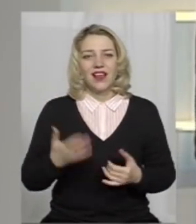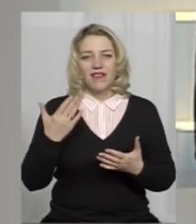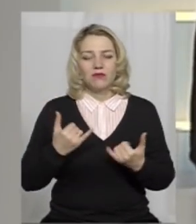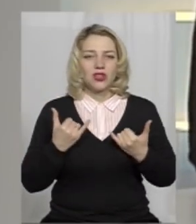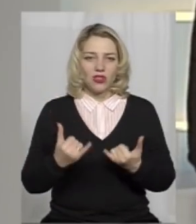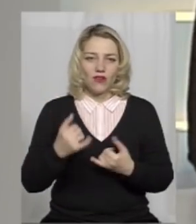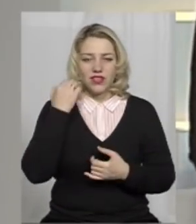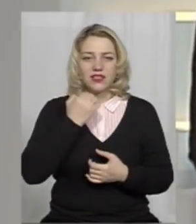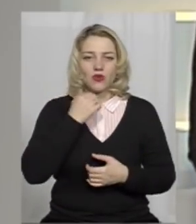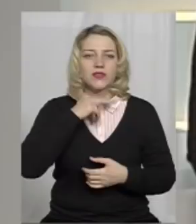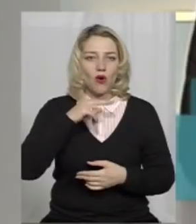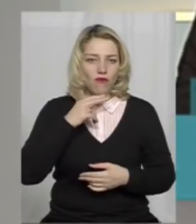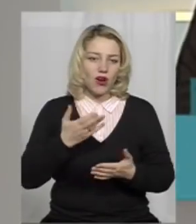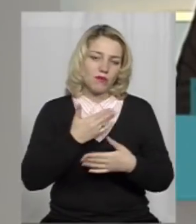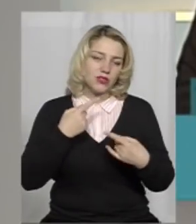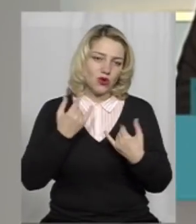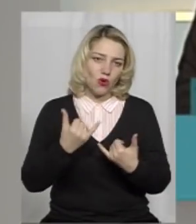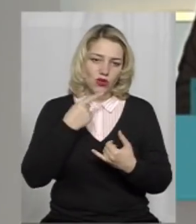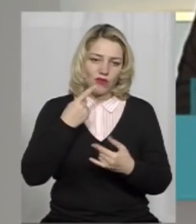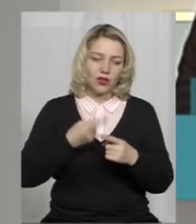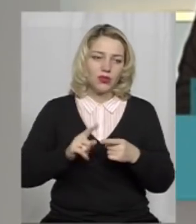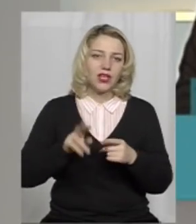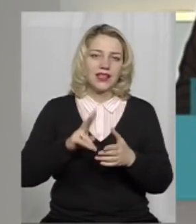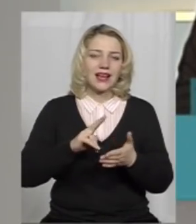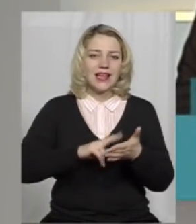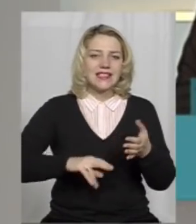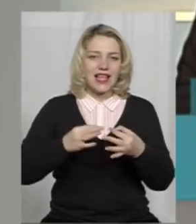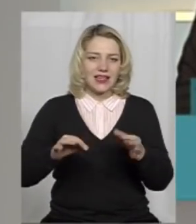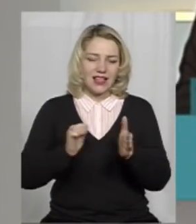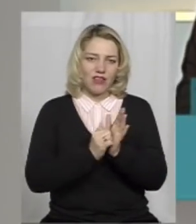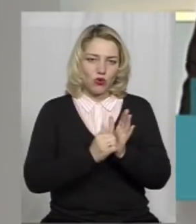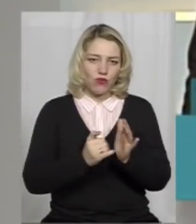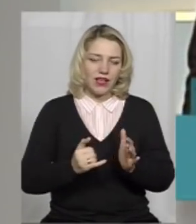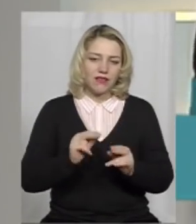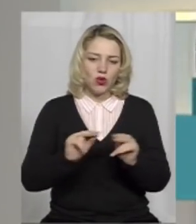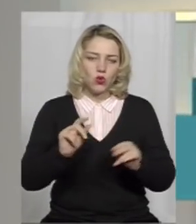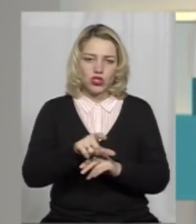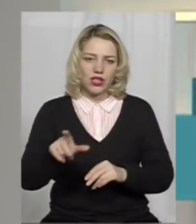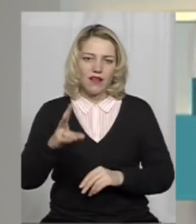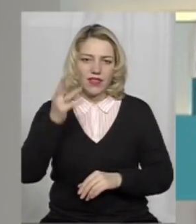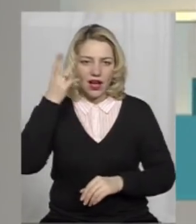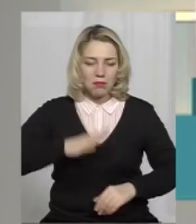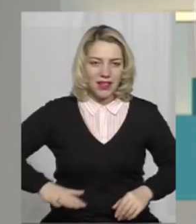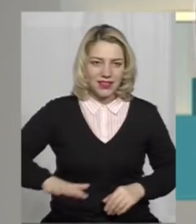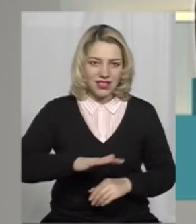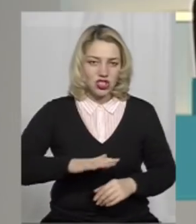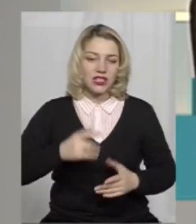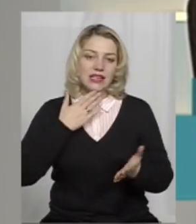шановні, дякуємо за увагу. Ми сьогодні говорили про те, як сертифікуватимуть учителів на Хмельниччині.